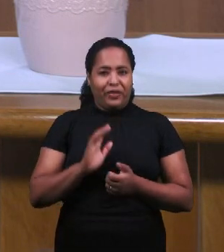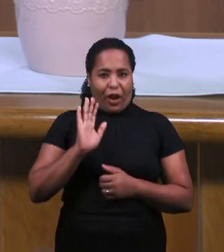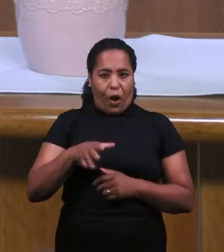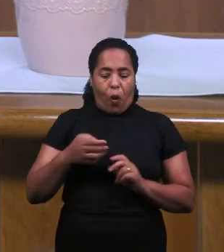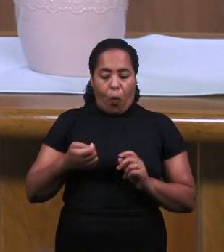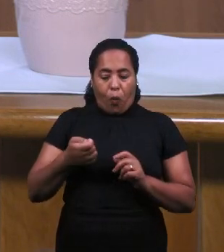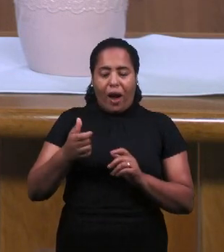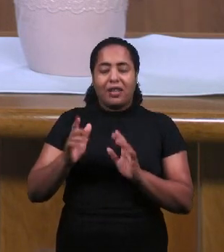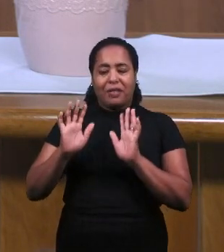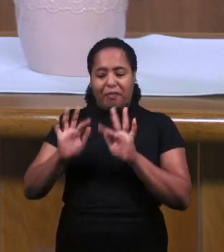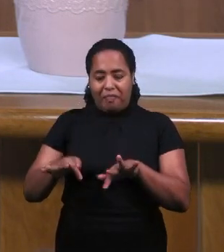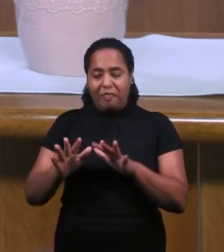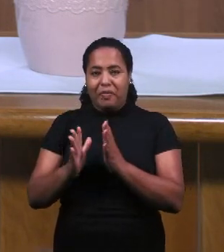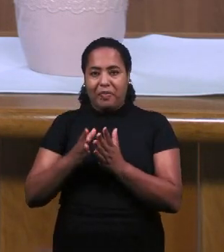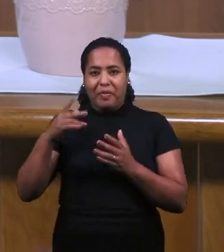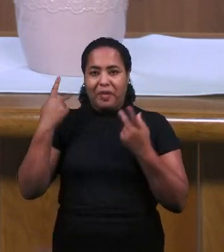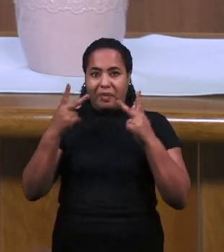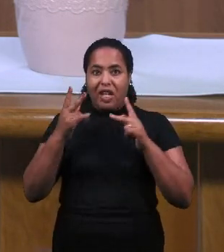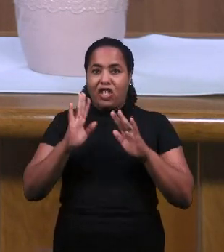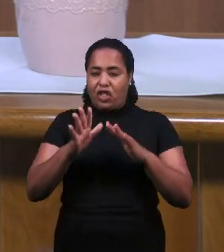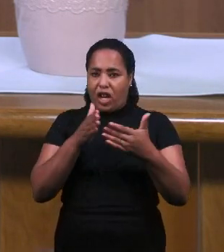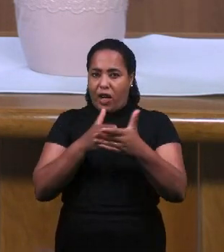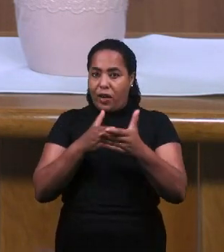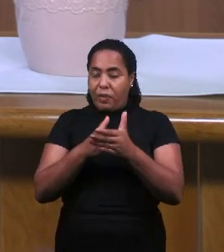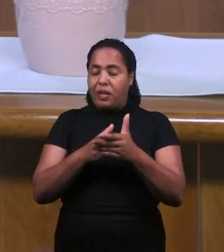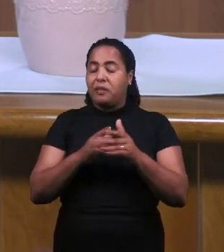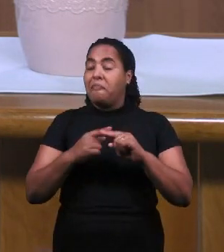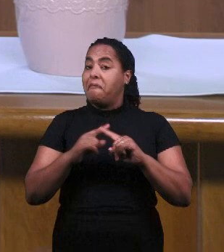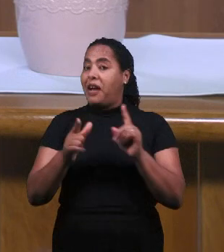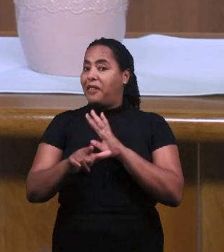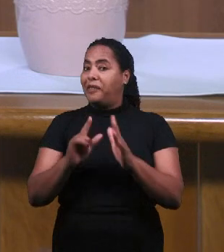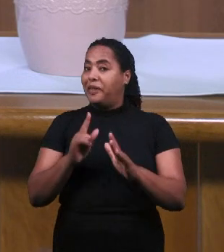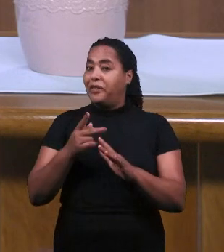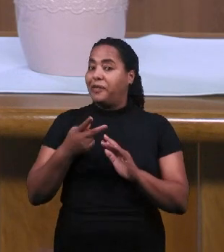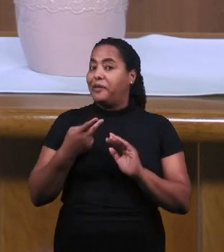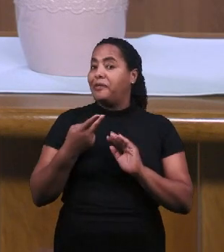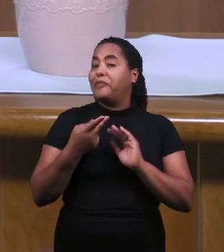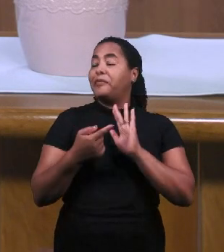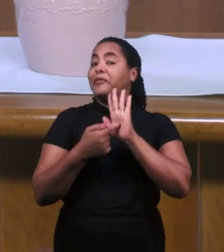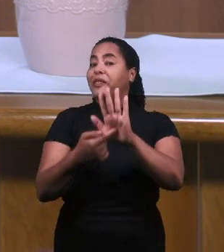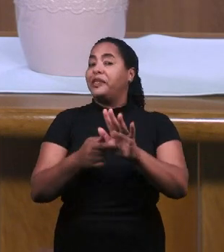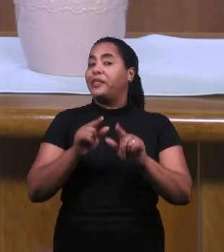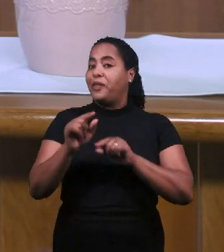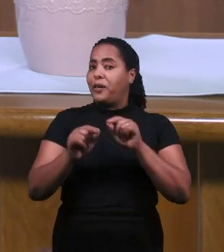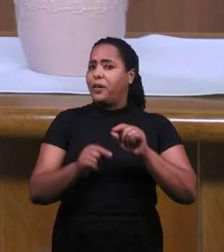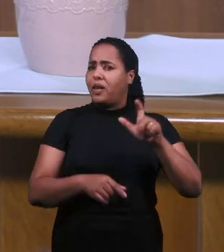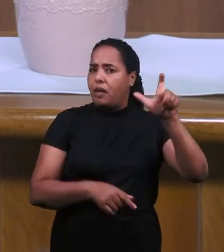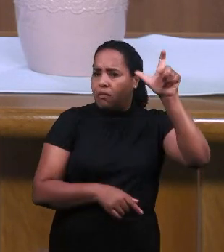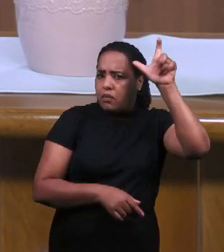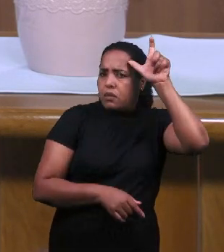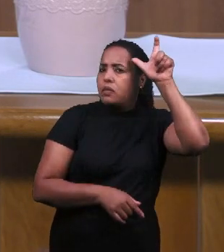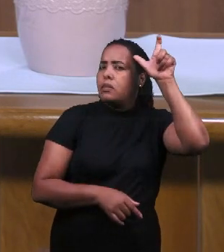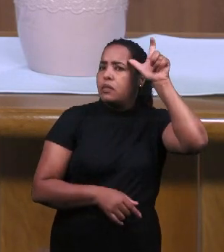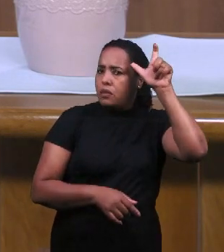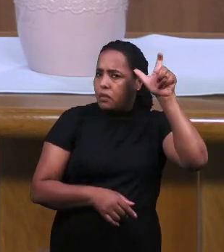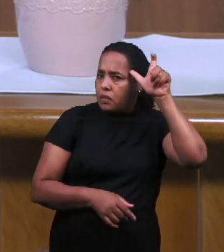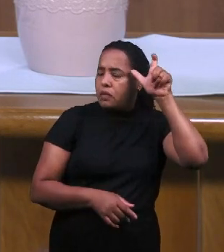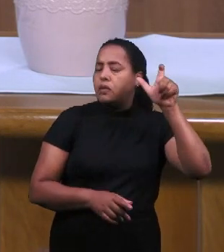Время Подходит К Своему Концу Я Просто Хотел Сказать В конце Враг